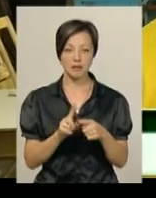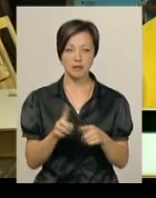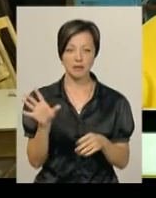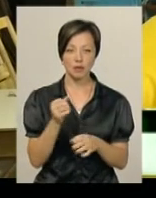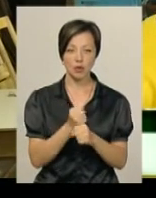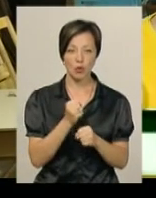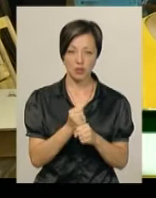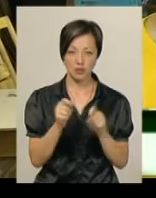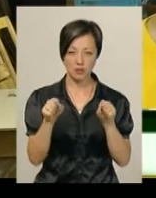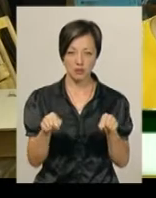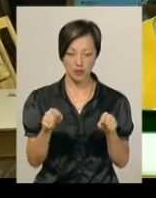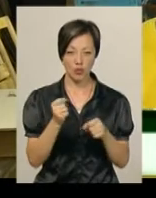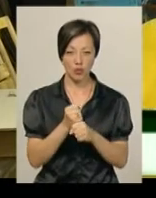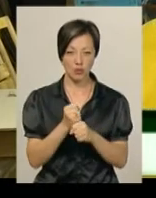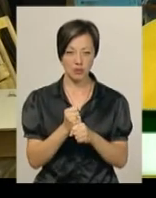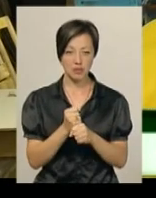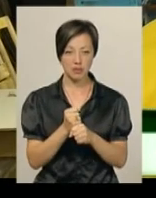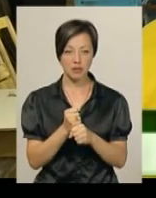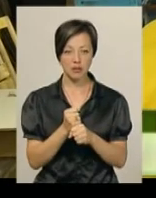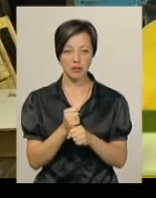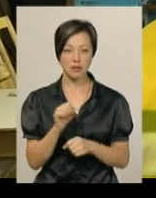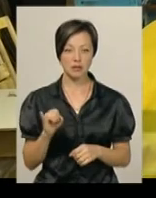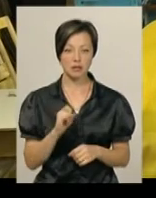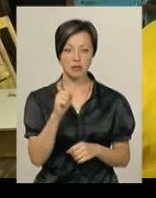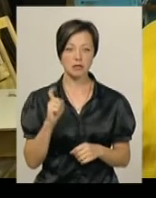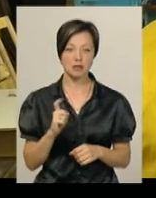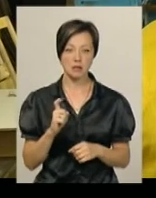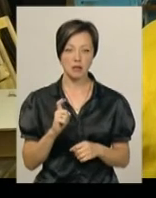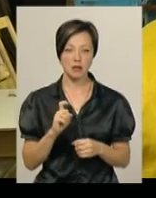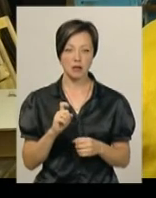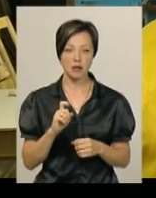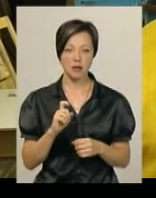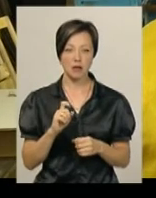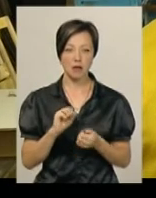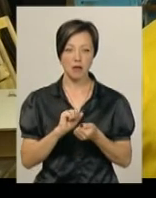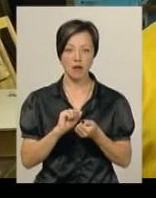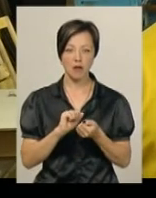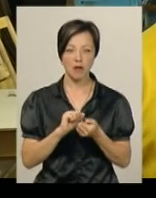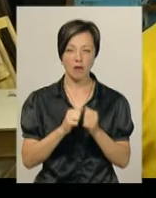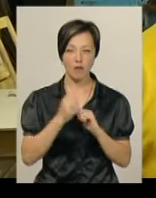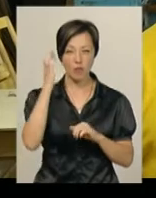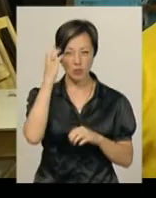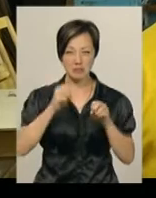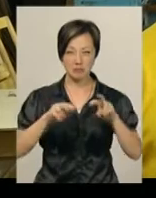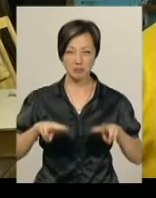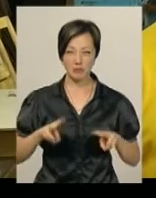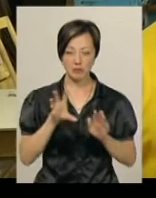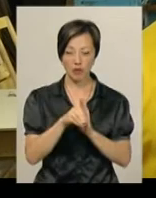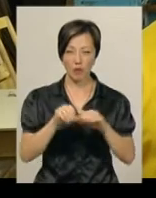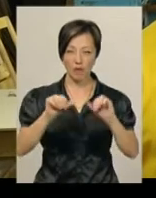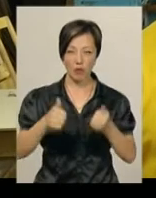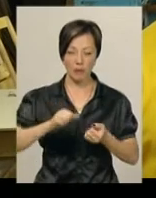робляться, навдані моделі робляться з вугля, з карбону. Вони заложуються в форми,